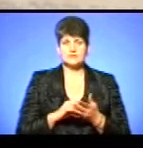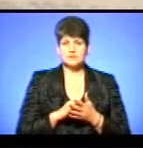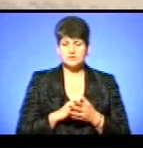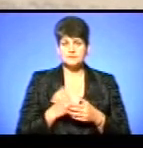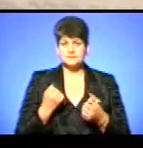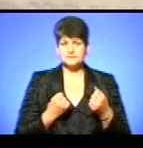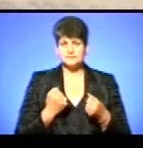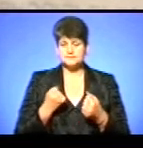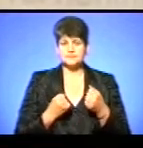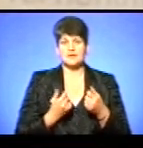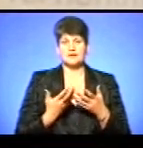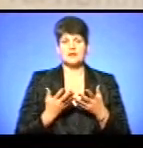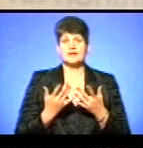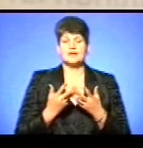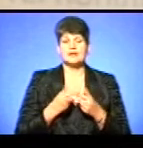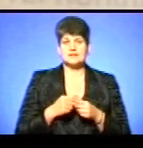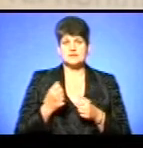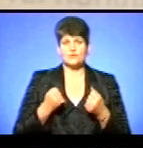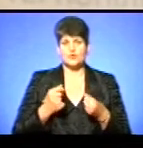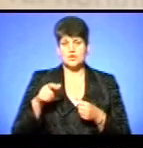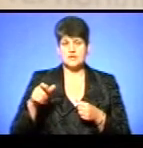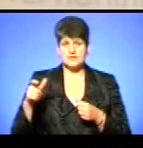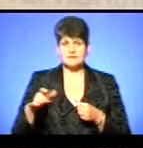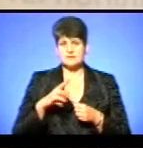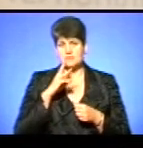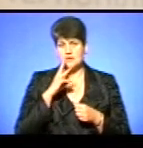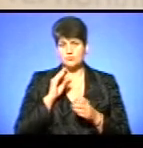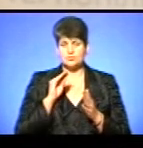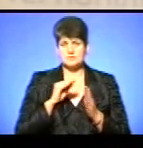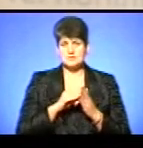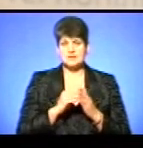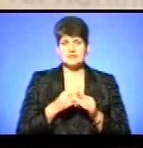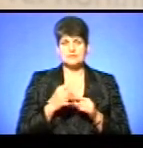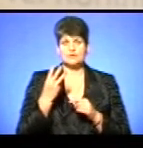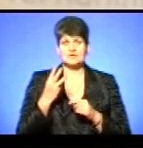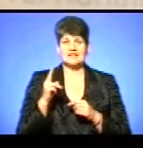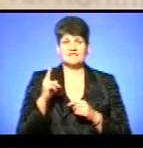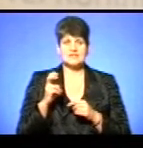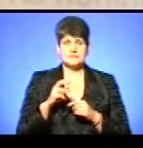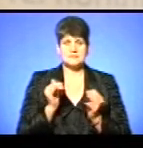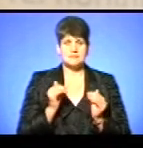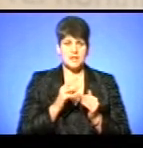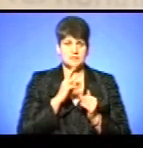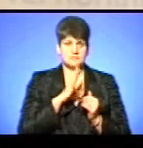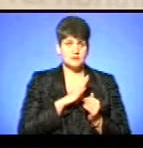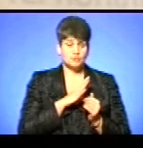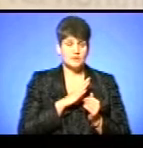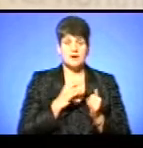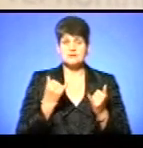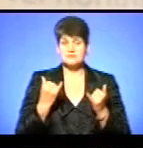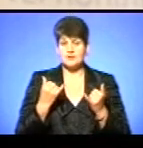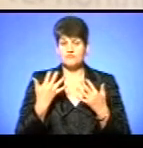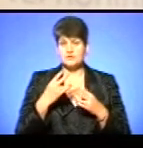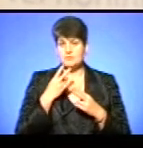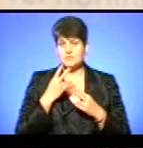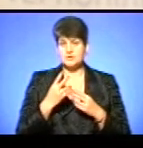норматив численності водіїв. Заробітну плату, яку ми закладали в тариф в 2017 році, це було 3200 мінімальна заробітна плата. Зараз ми вже бачимо